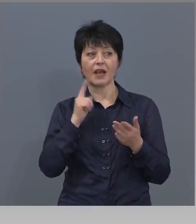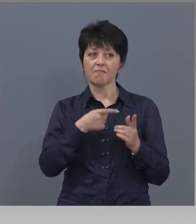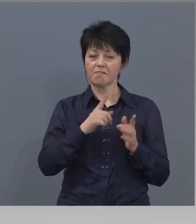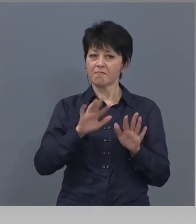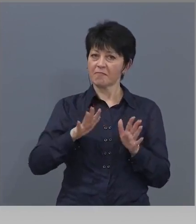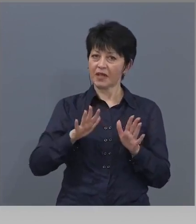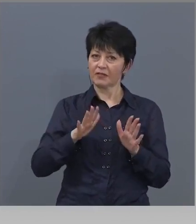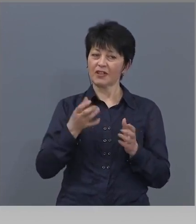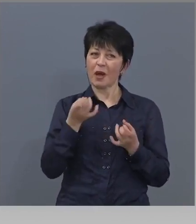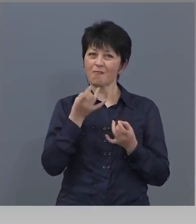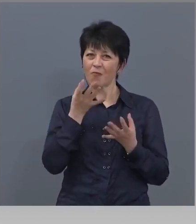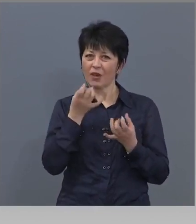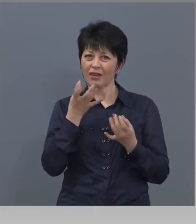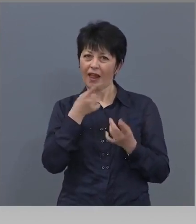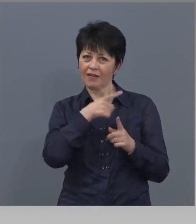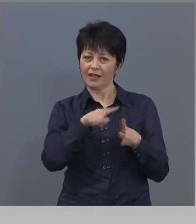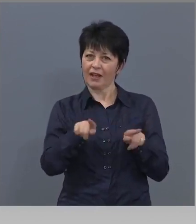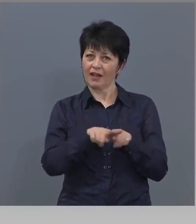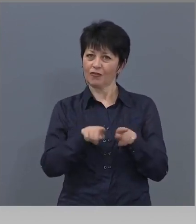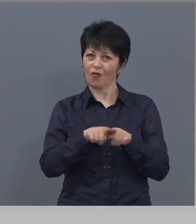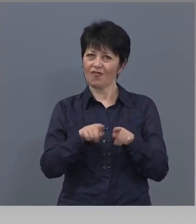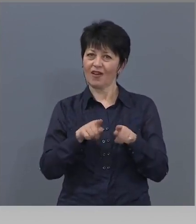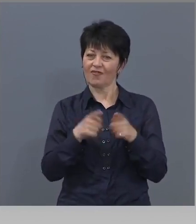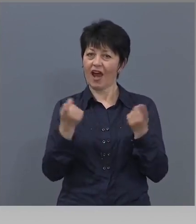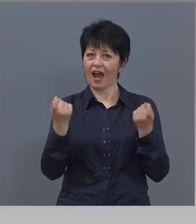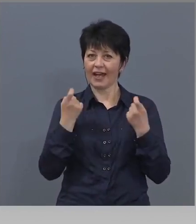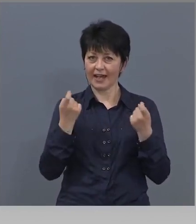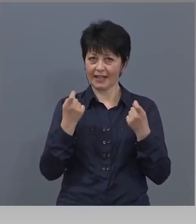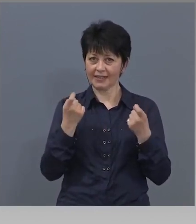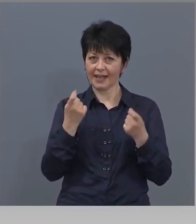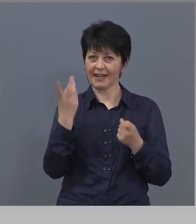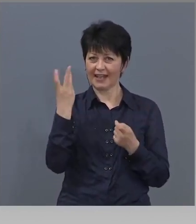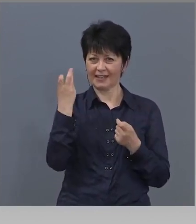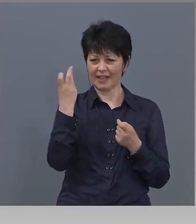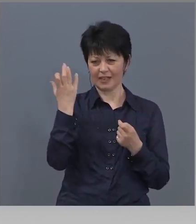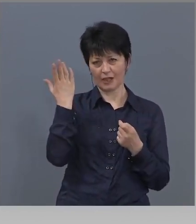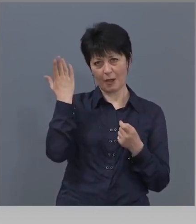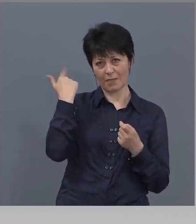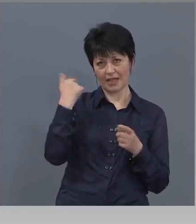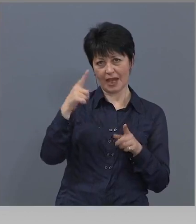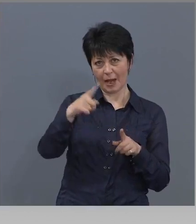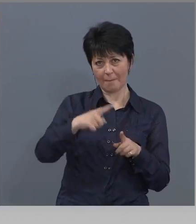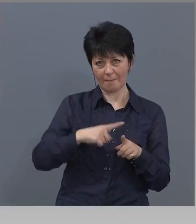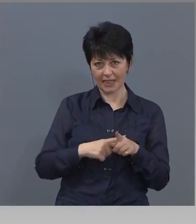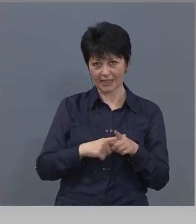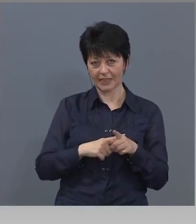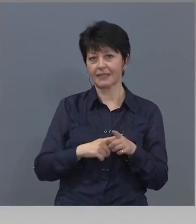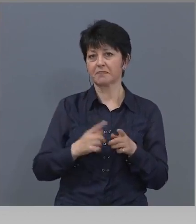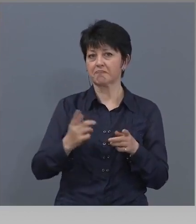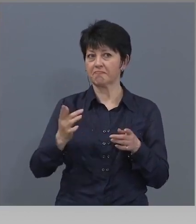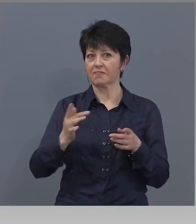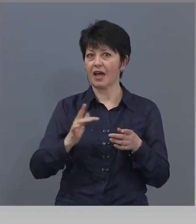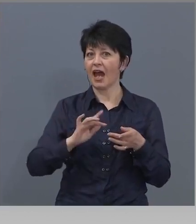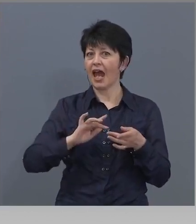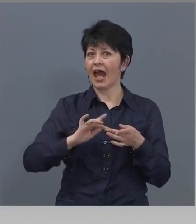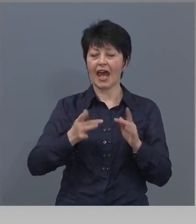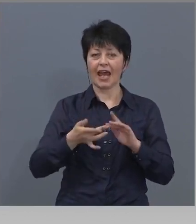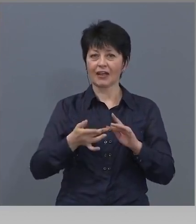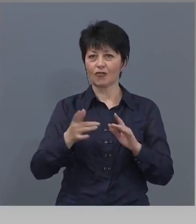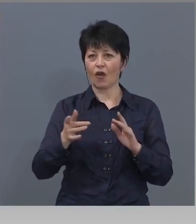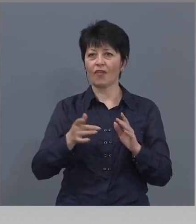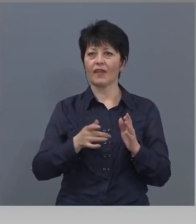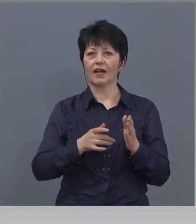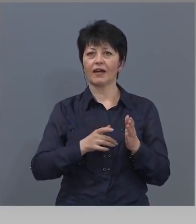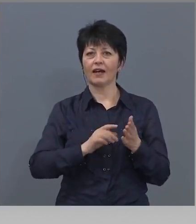предпочели модел на Гърция на 30 миналия месец, приеха електронна рецепта? Или поне на първо време, кой с каквото има,